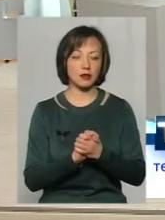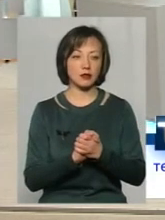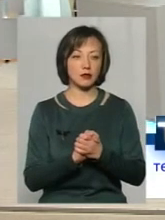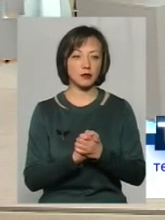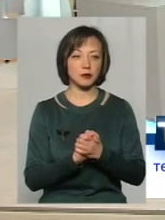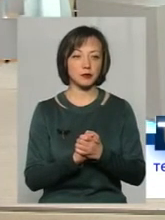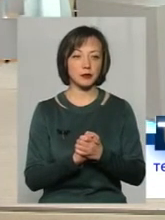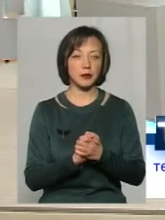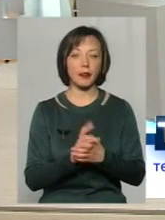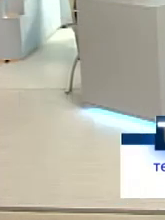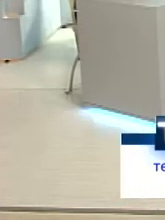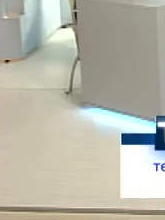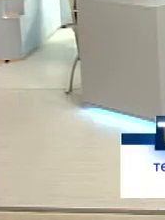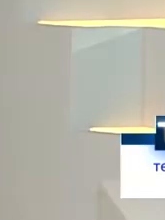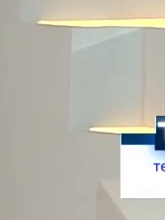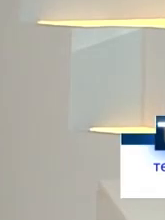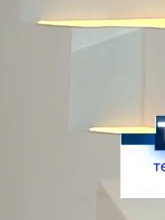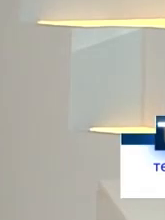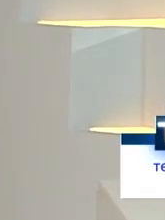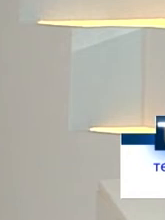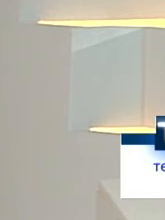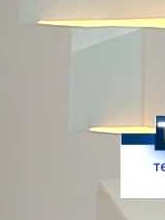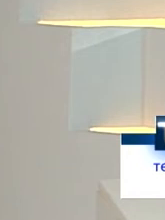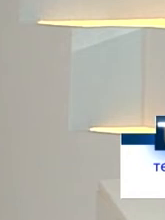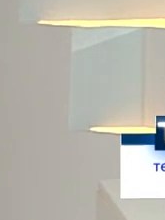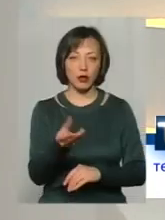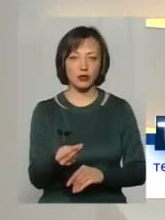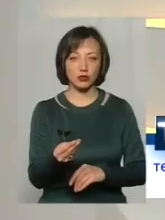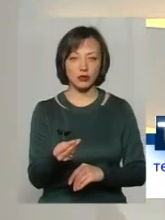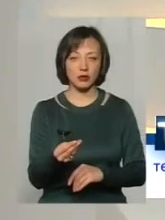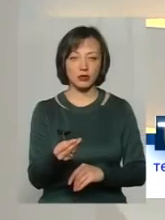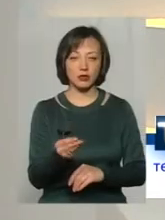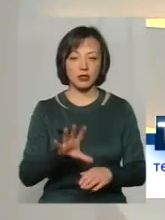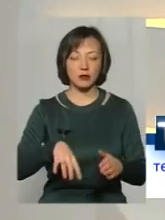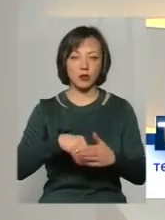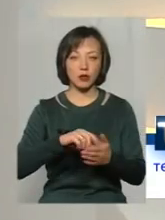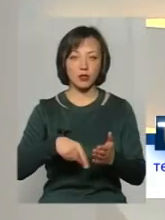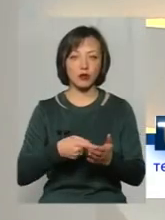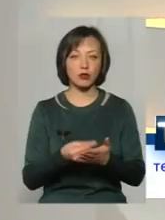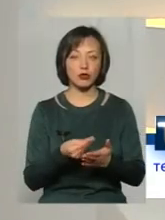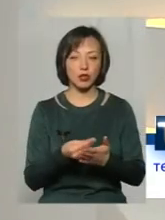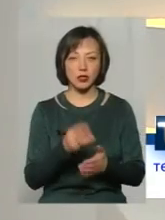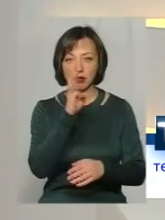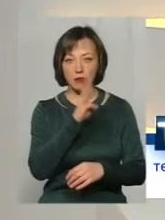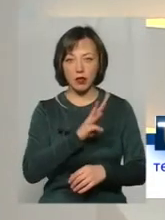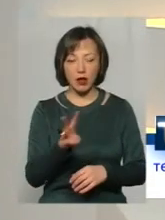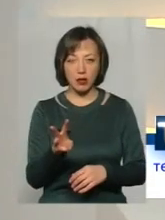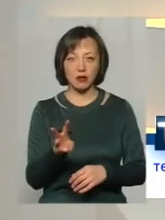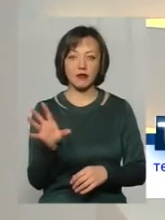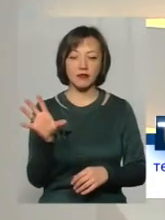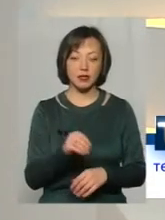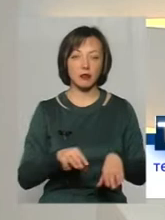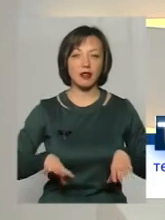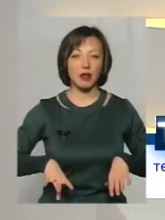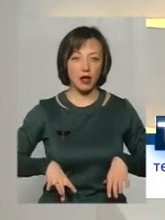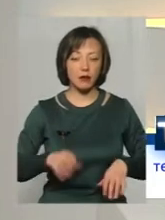На дотації міської ради оплачується за рахунок міського бюджету заробітна платня всім